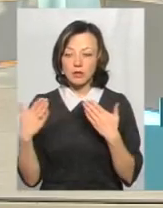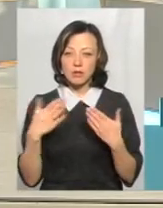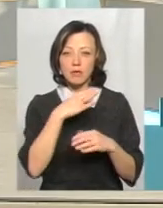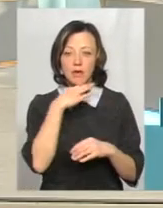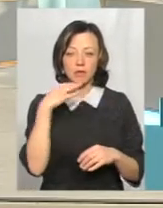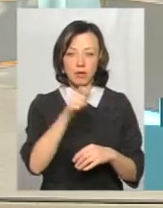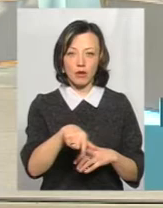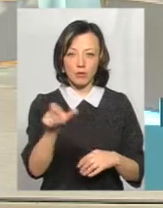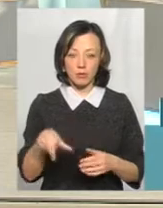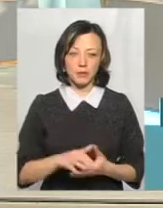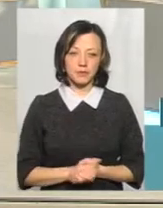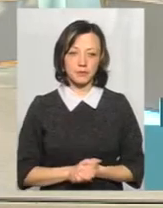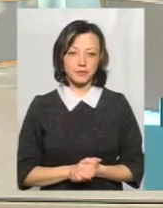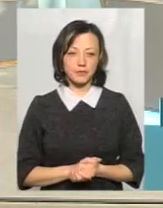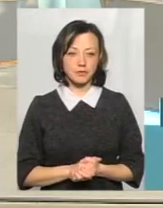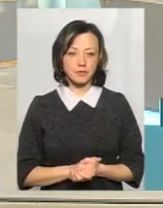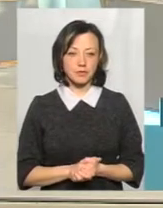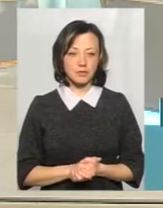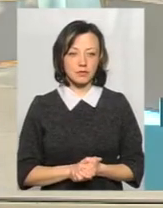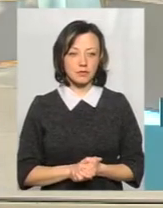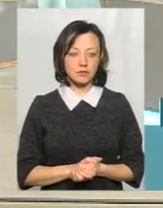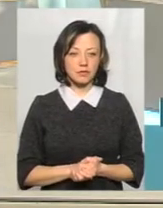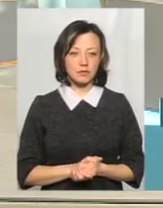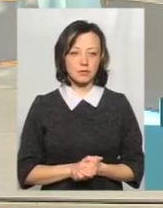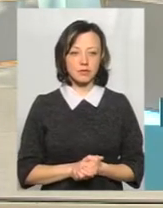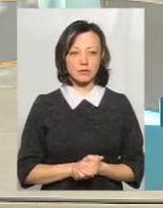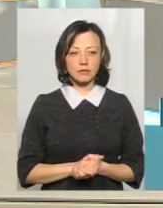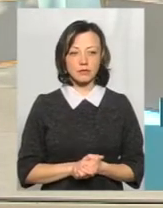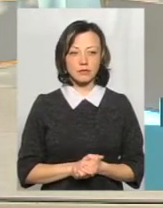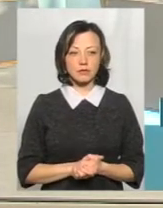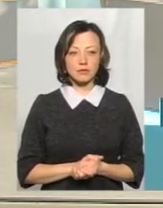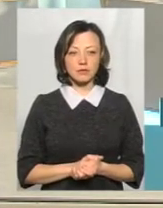багатьма людьми. Тому щеплення повинно проводиться.